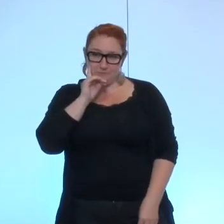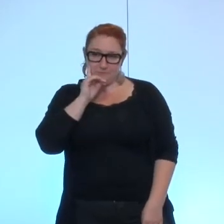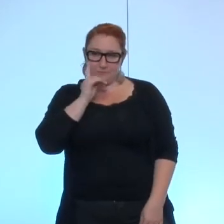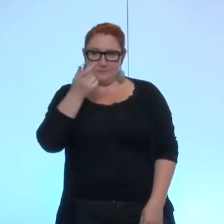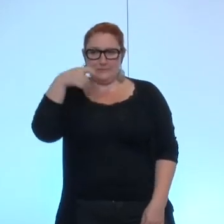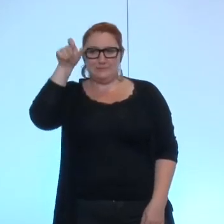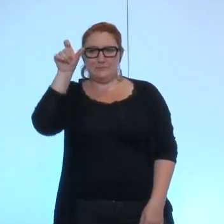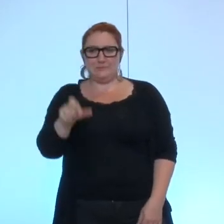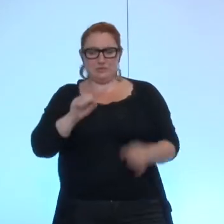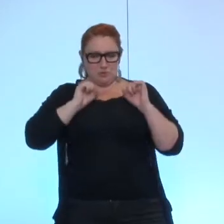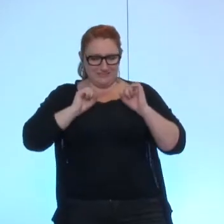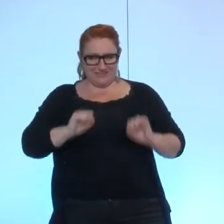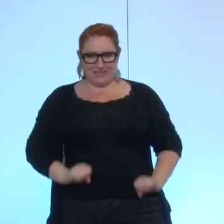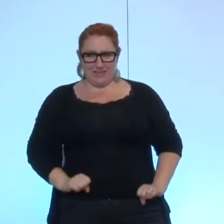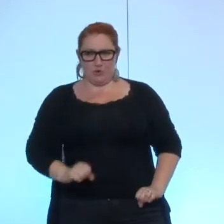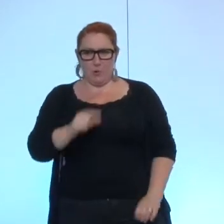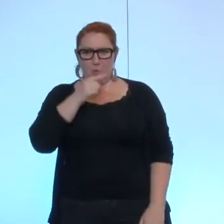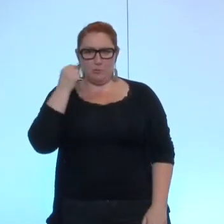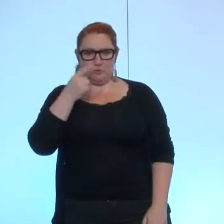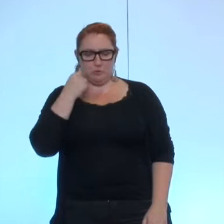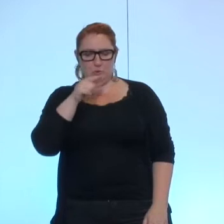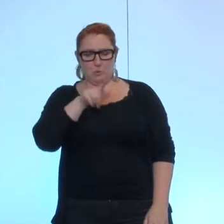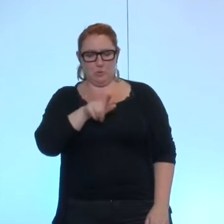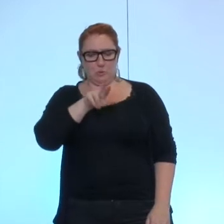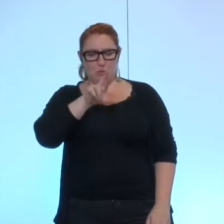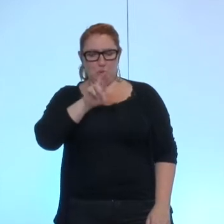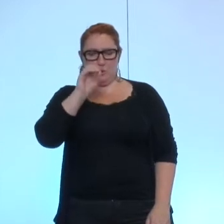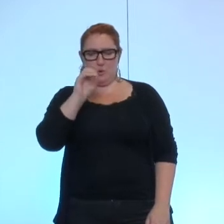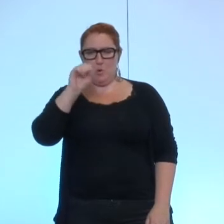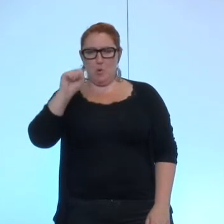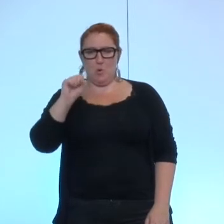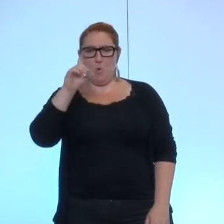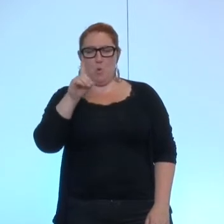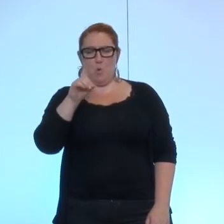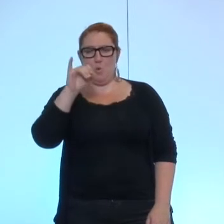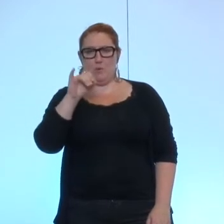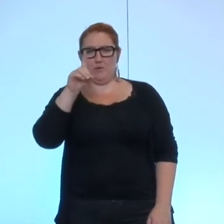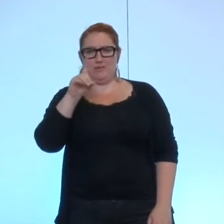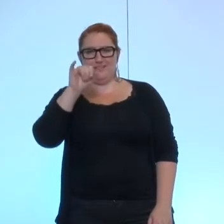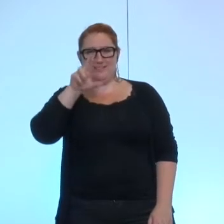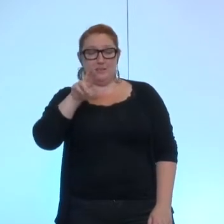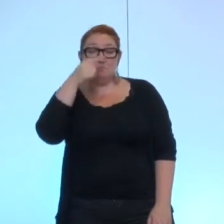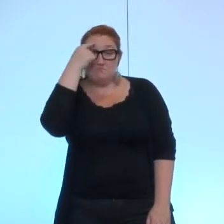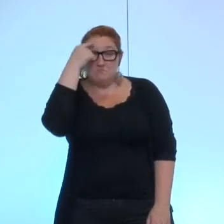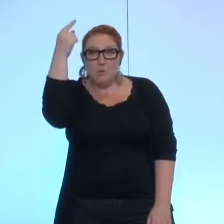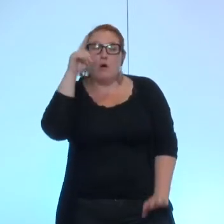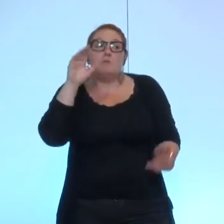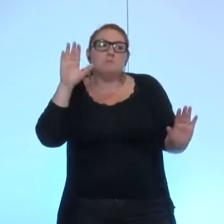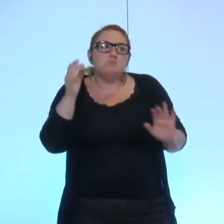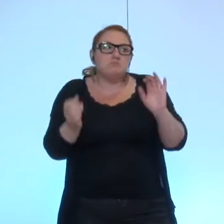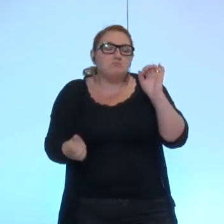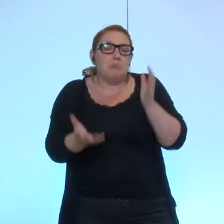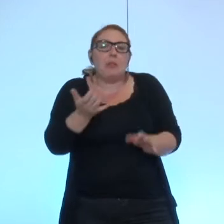sénateur qui s'appelle M. Gros Didier, qui est, je crois, sauf erreur de ma